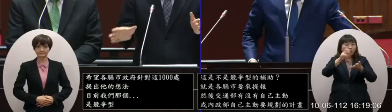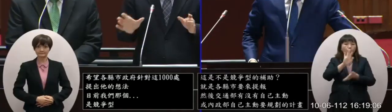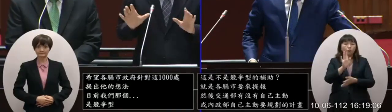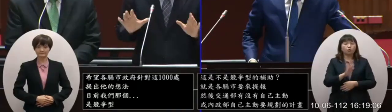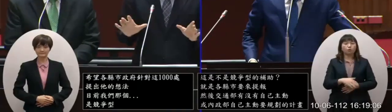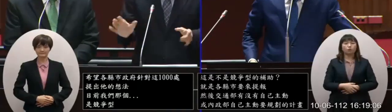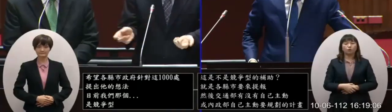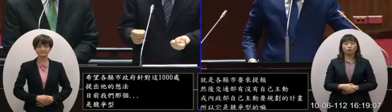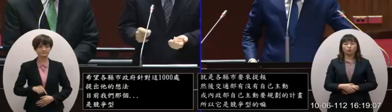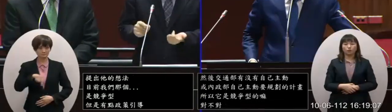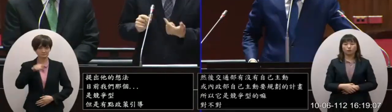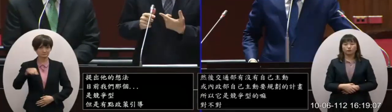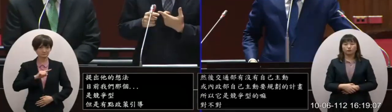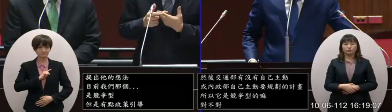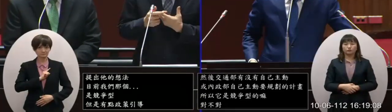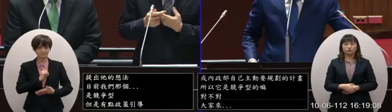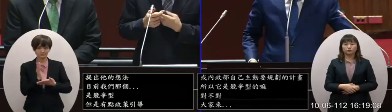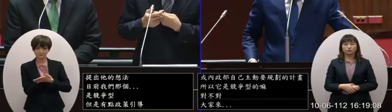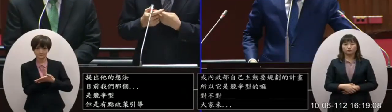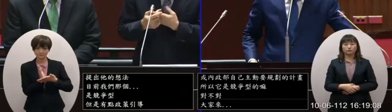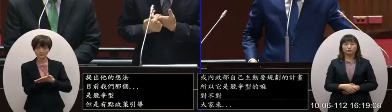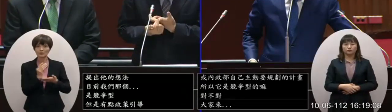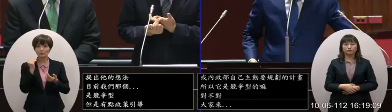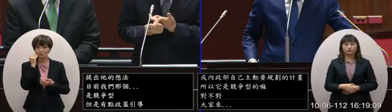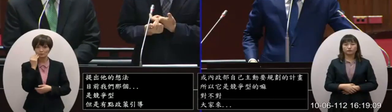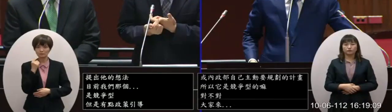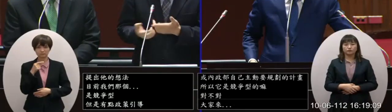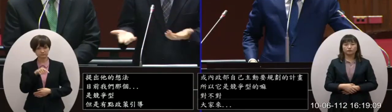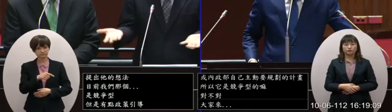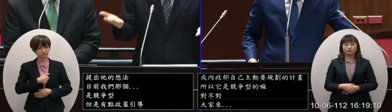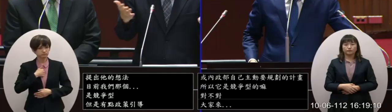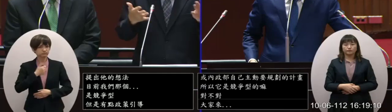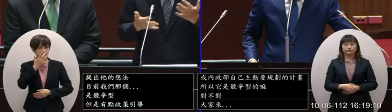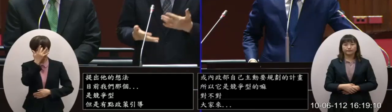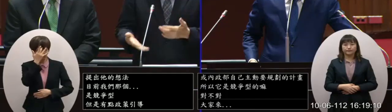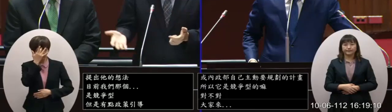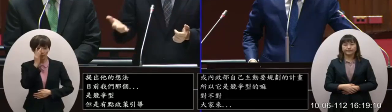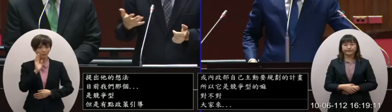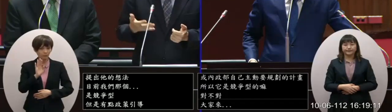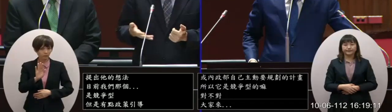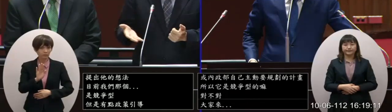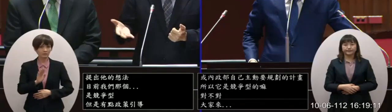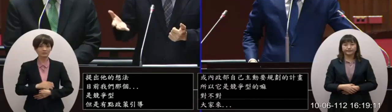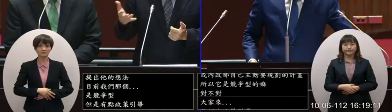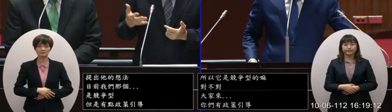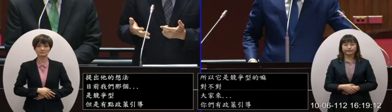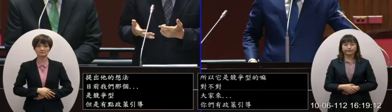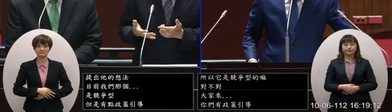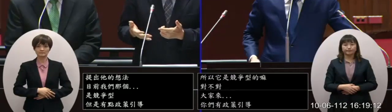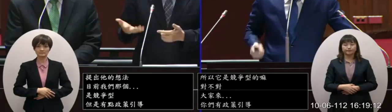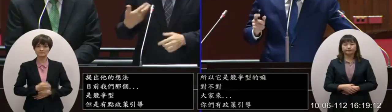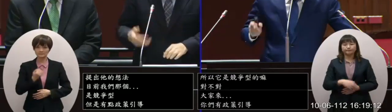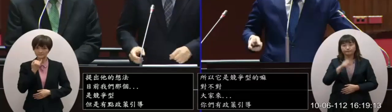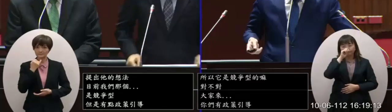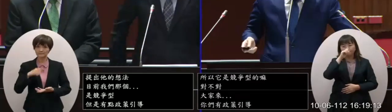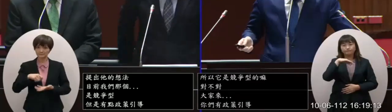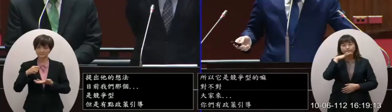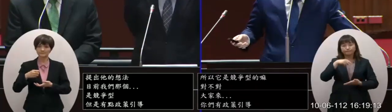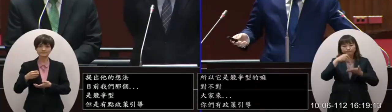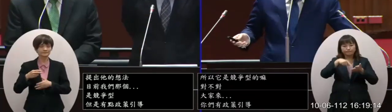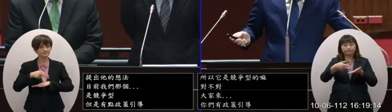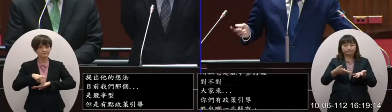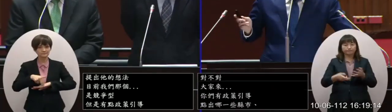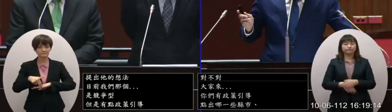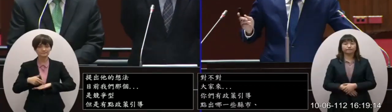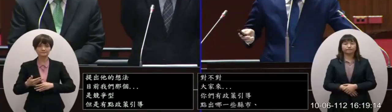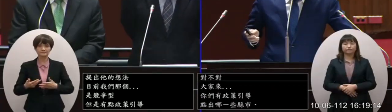呢他們就去判斷如果有一些比如說自愛難行的他可以再找其他路那我待會來提這個東西